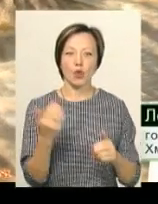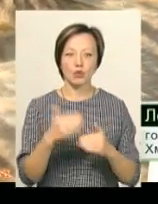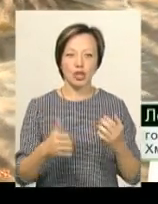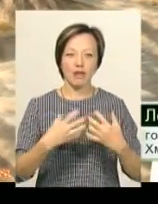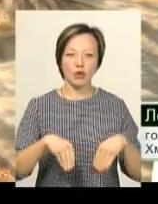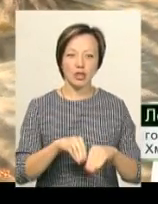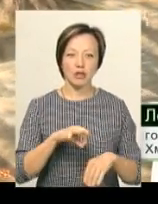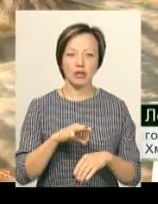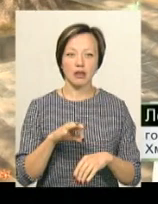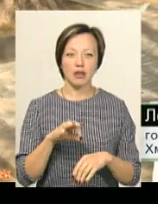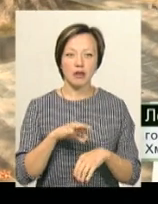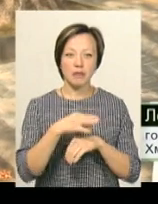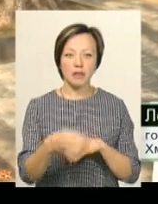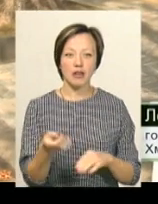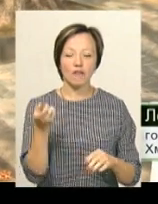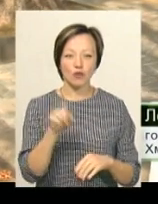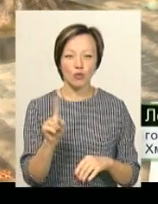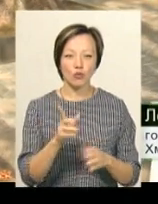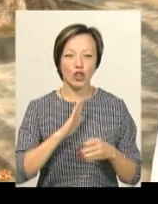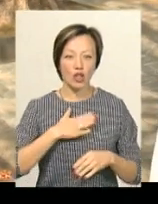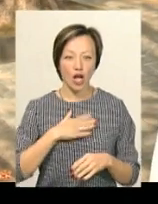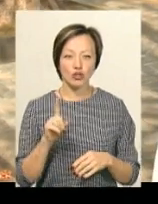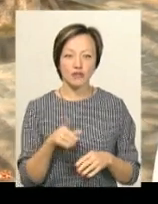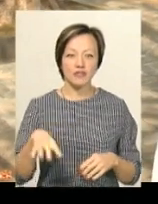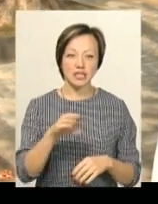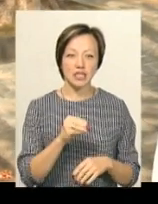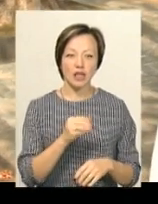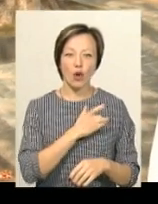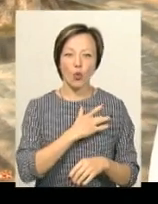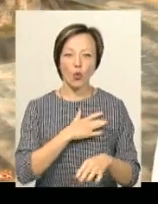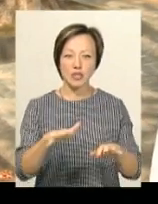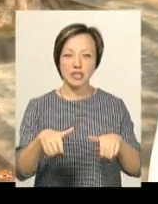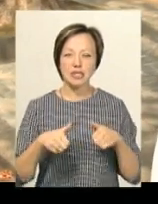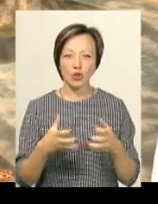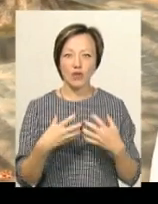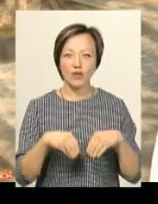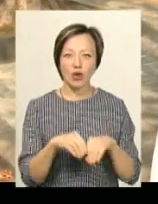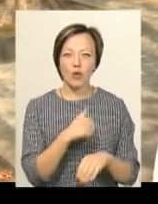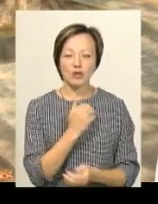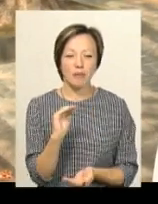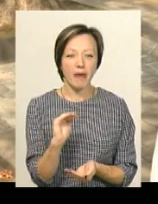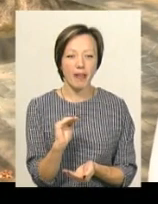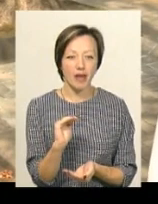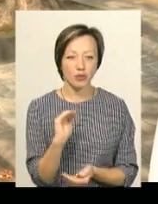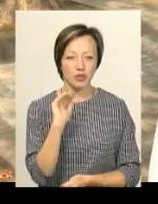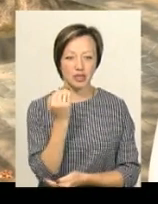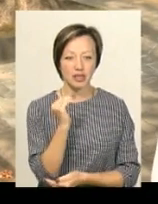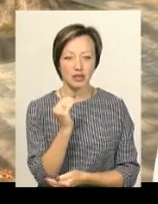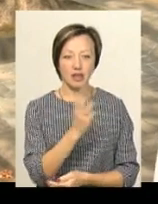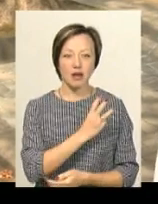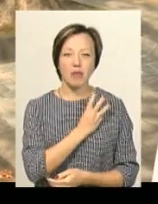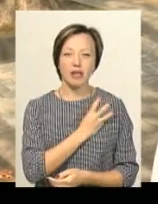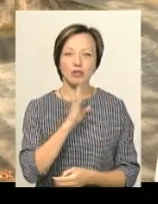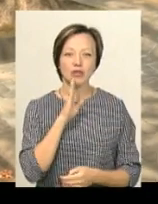Біль в тому наш, що всі усиновителі хочуть маленьку дитинку, бажану